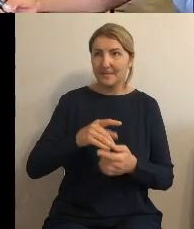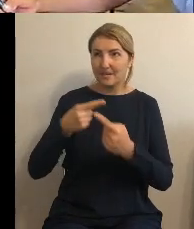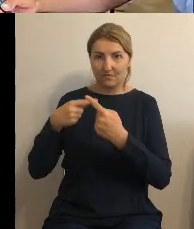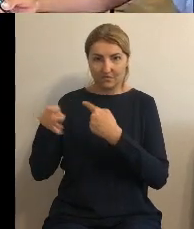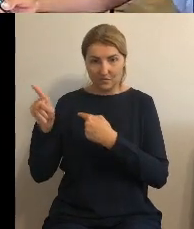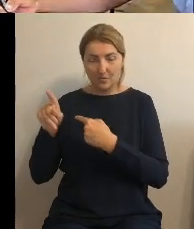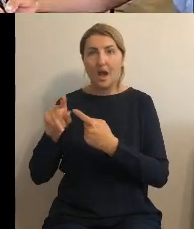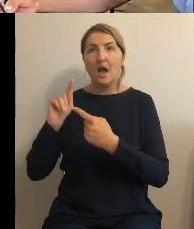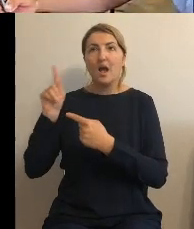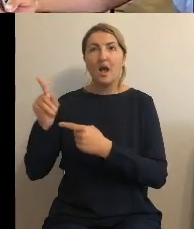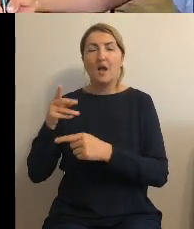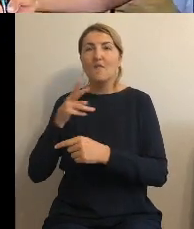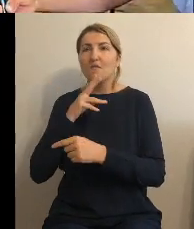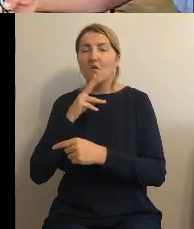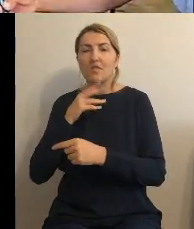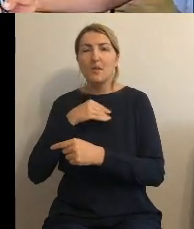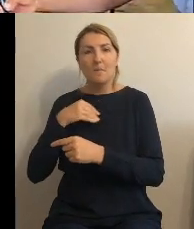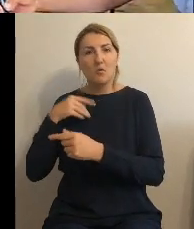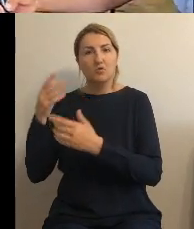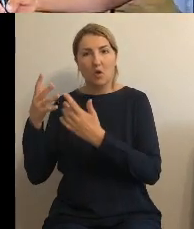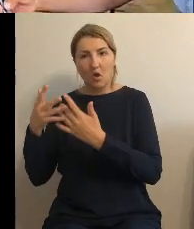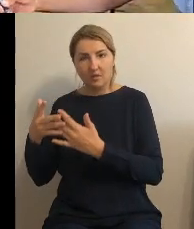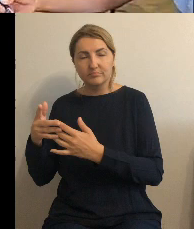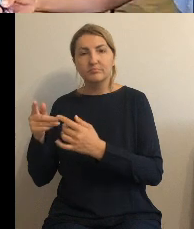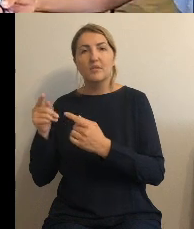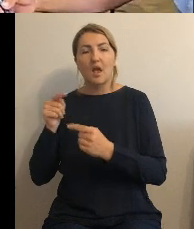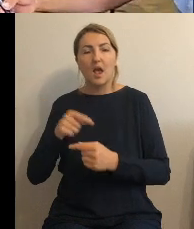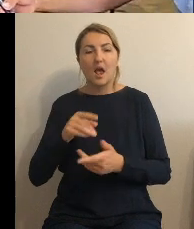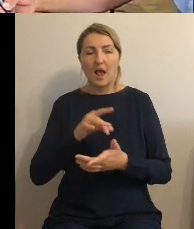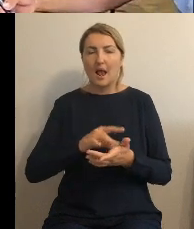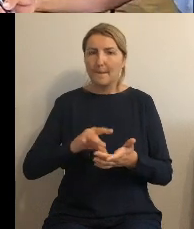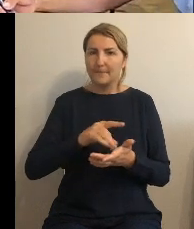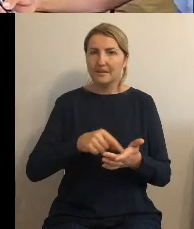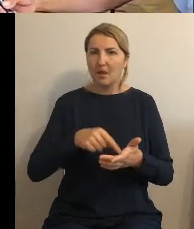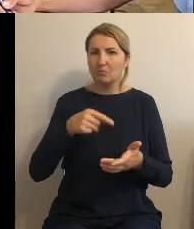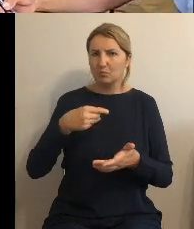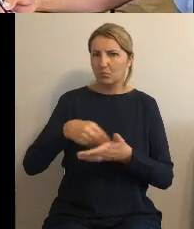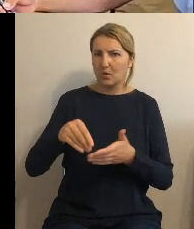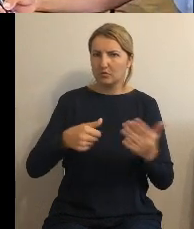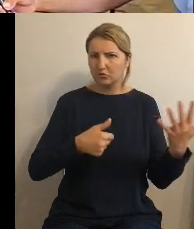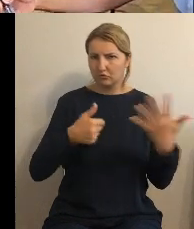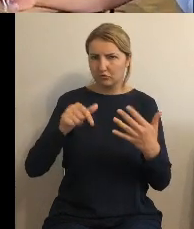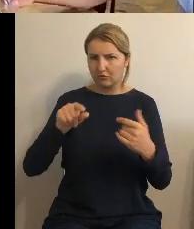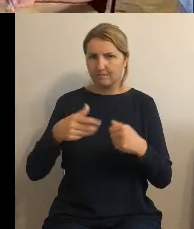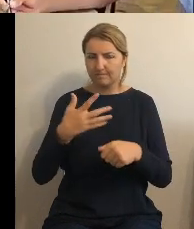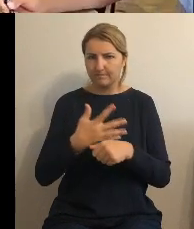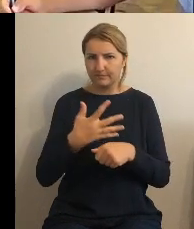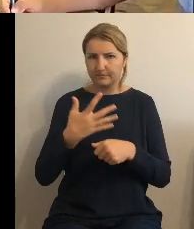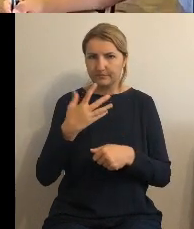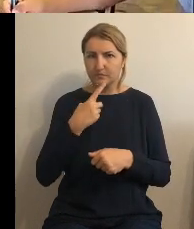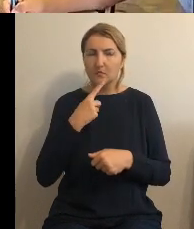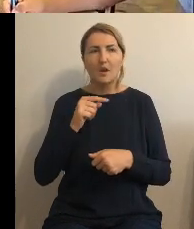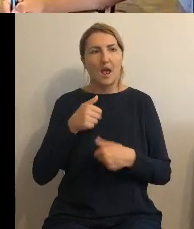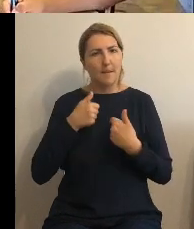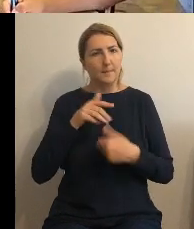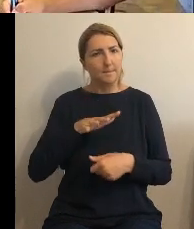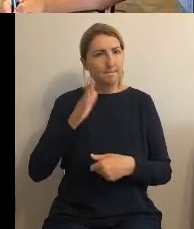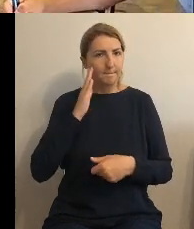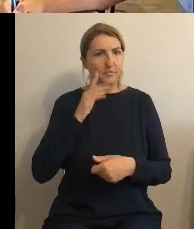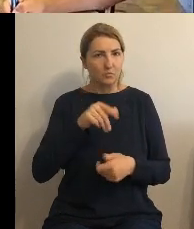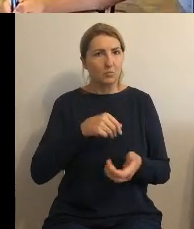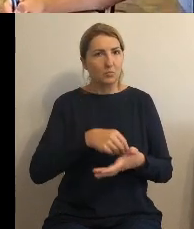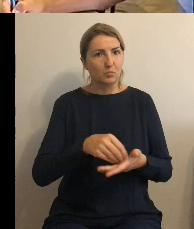wyliczyły a my chcemy obniżyć to jeszcze gmina płacić 6 złotych i 55 groszy żeby mieszkańcy to wiedzieli to jest